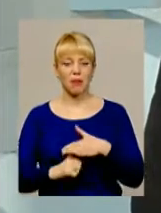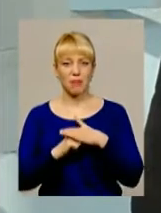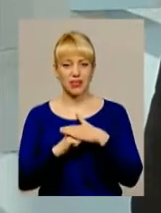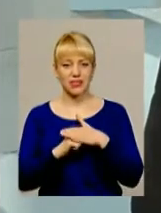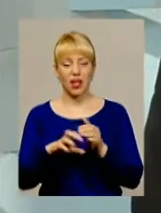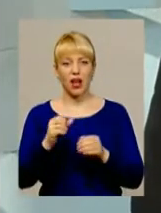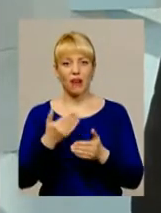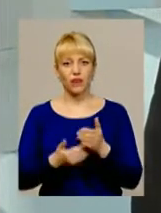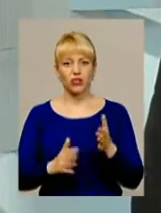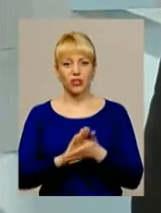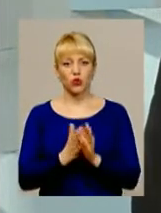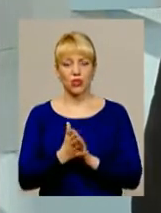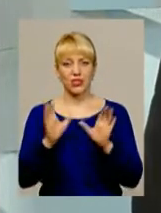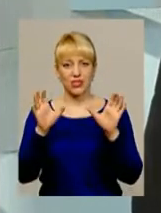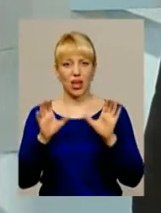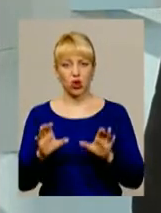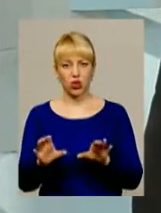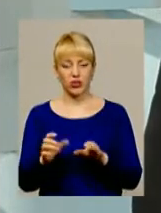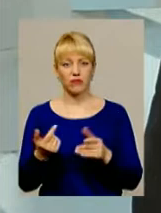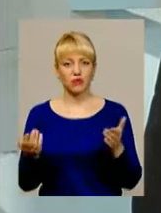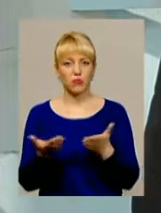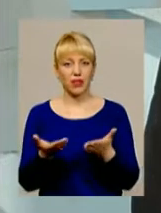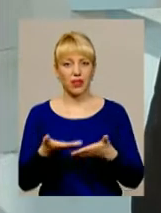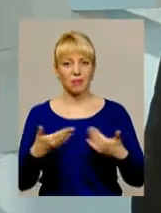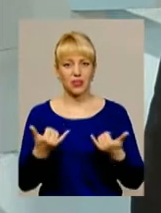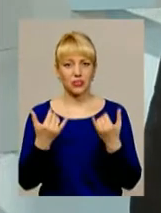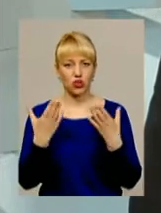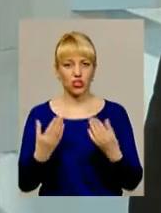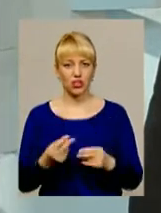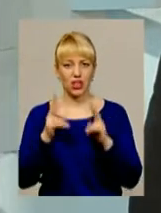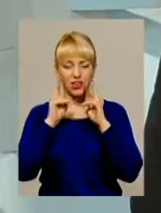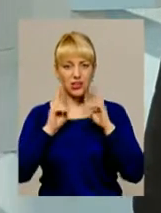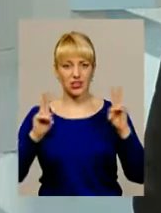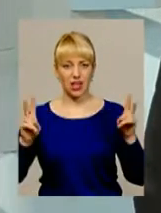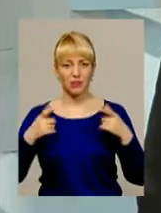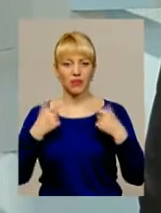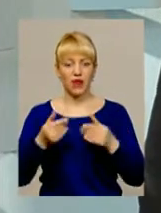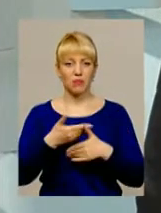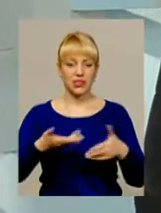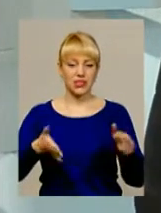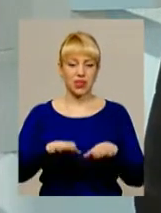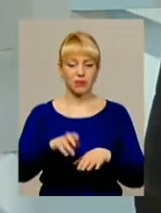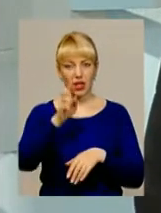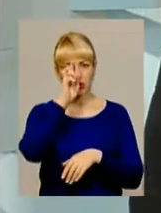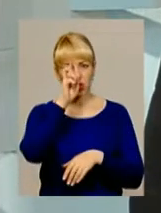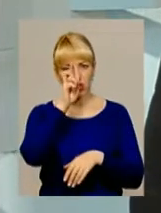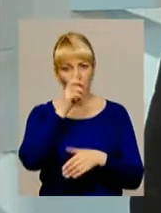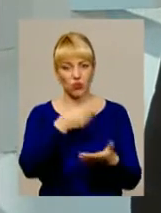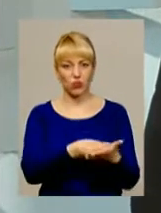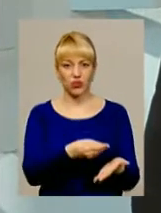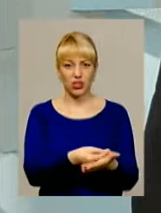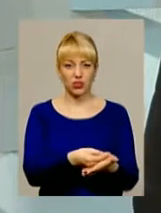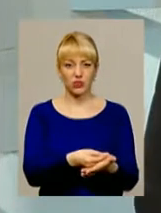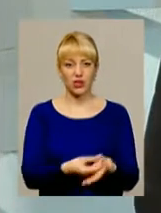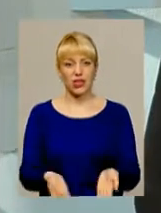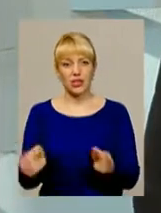ситуація з законодавством, яке ми на сьогоднішній день так і не знаємо, де ми залишимося на державному фінансуванні,